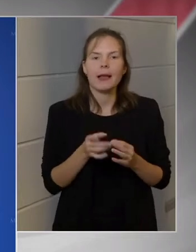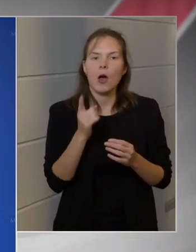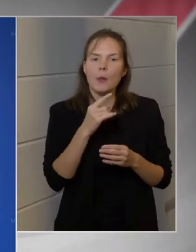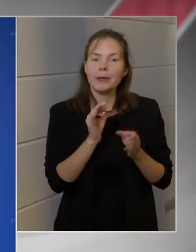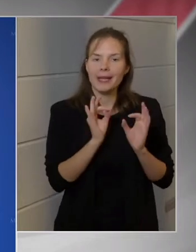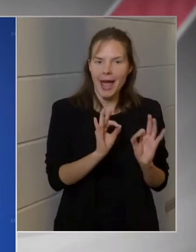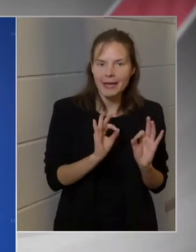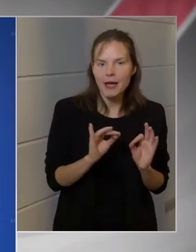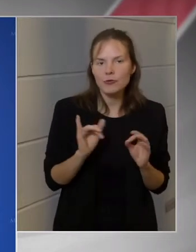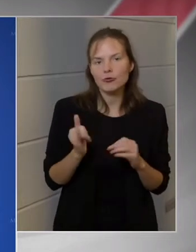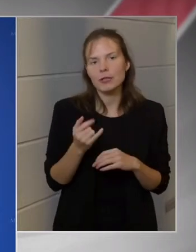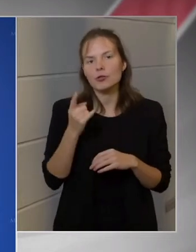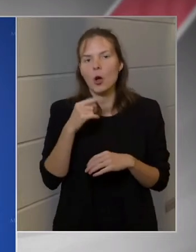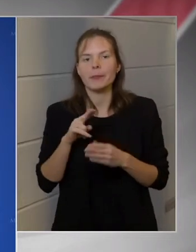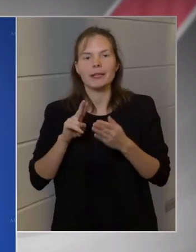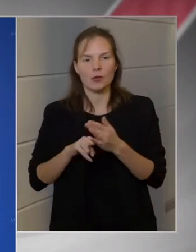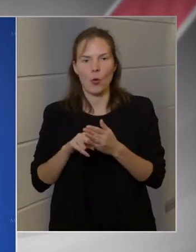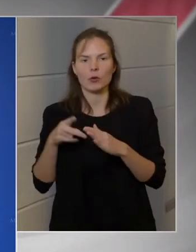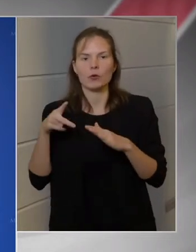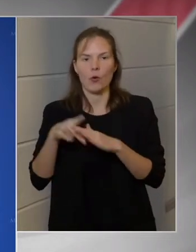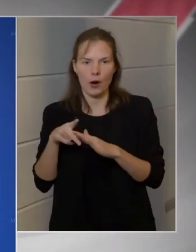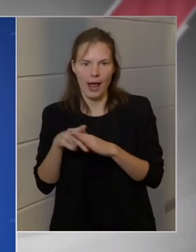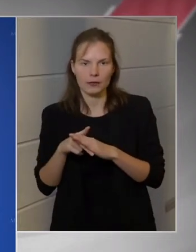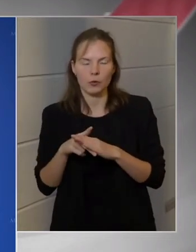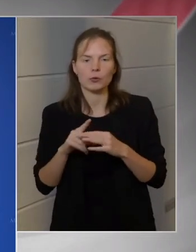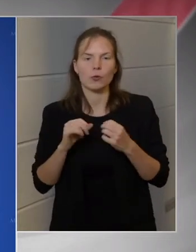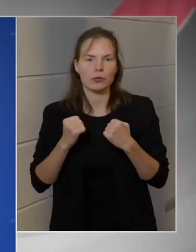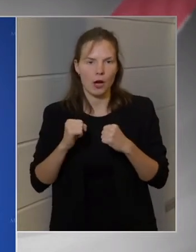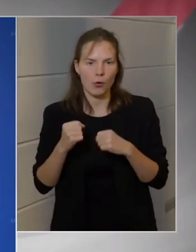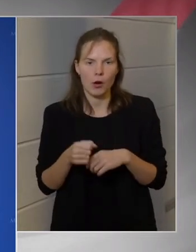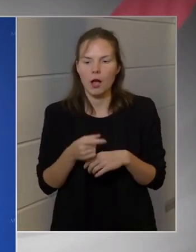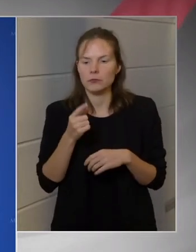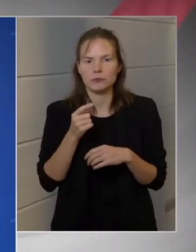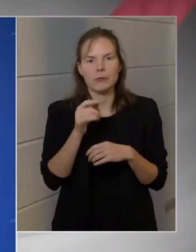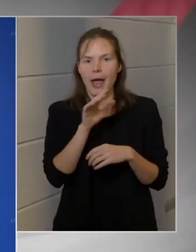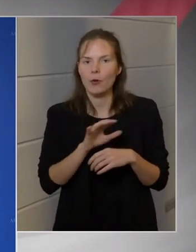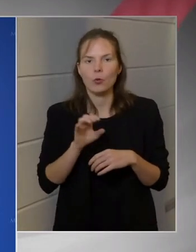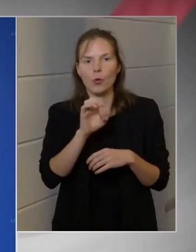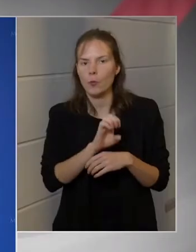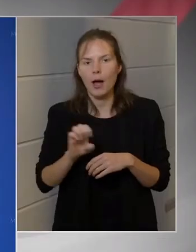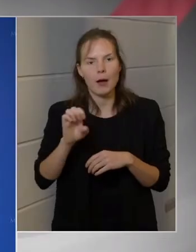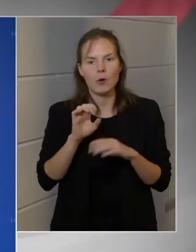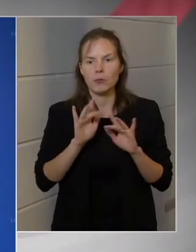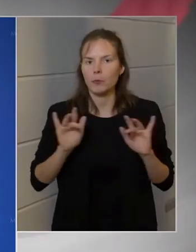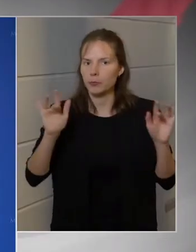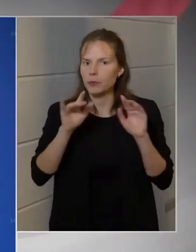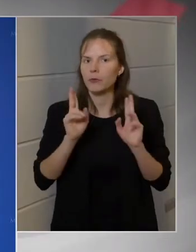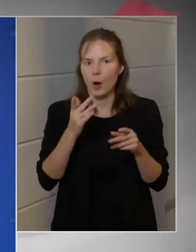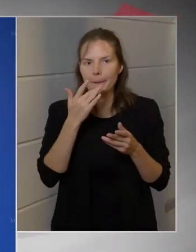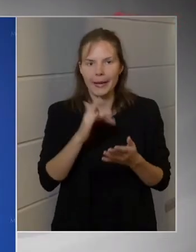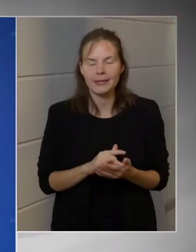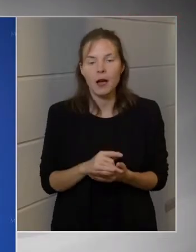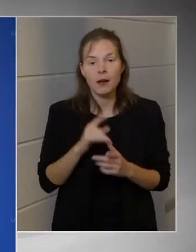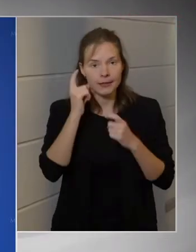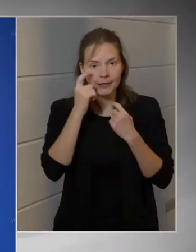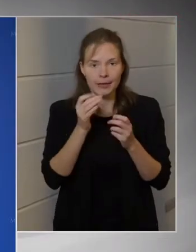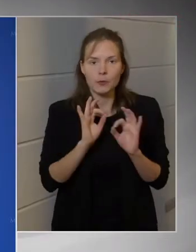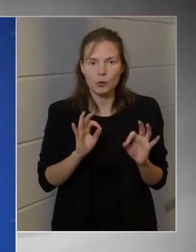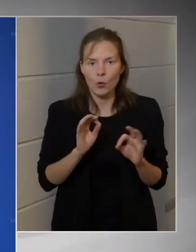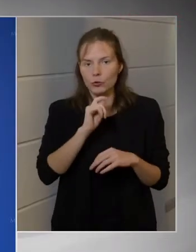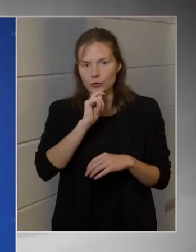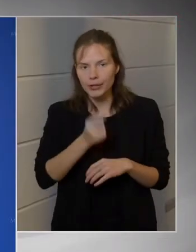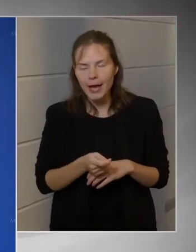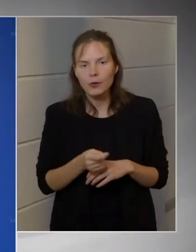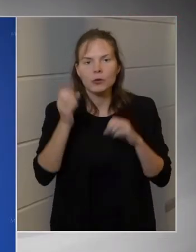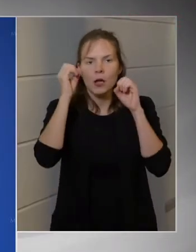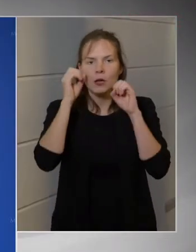jogkorlátozó gyakorlatot, amelyek mindegyikére van Európában példa. Szerintem ez jól sikerült. Strasbourgban meghatározó